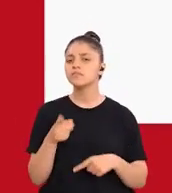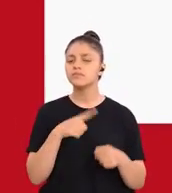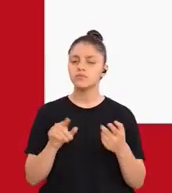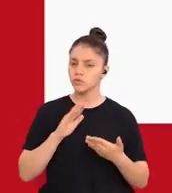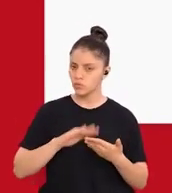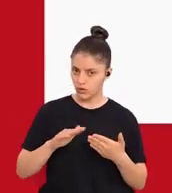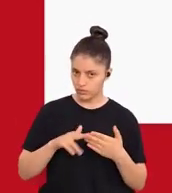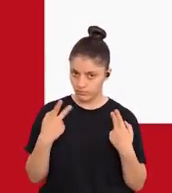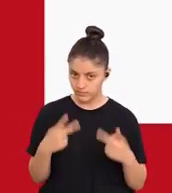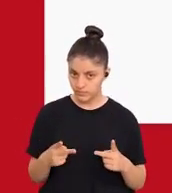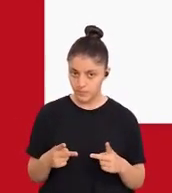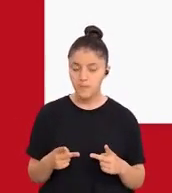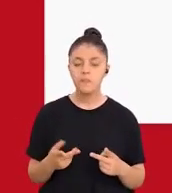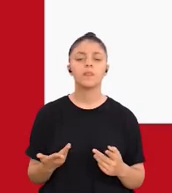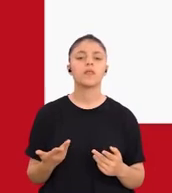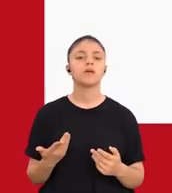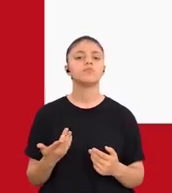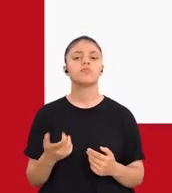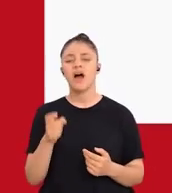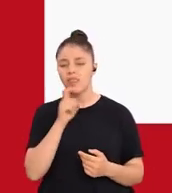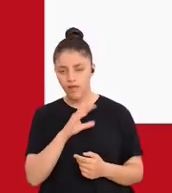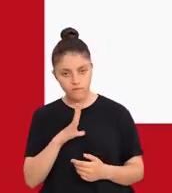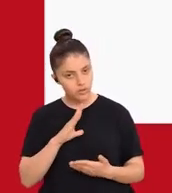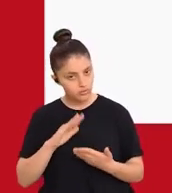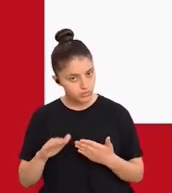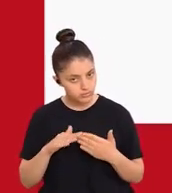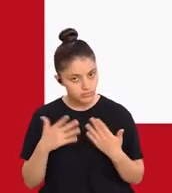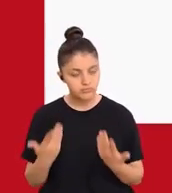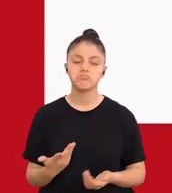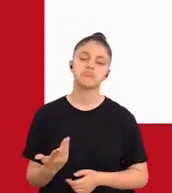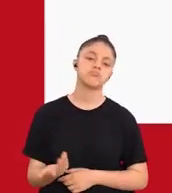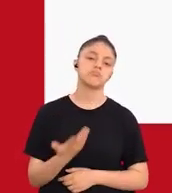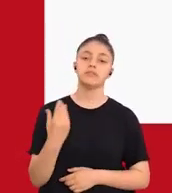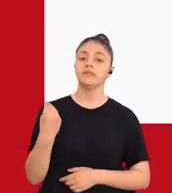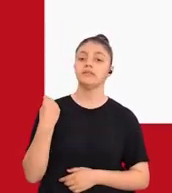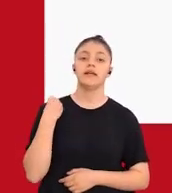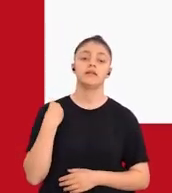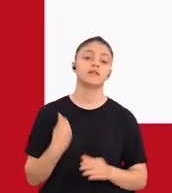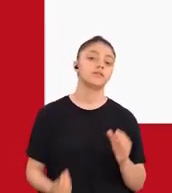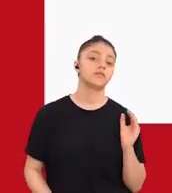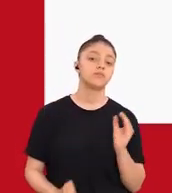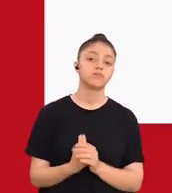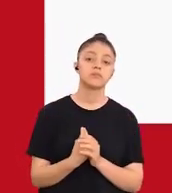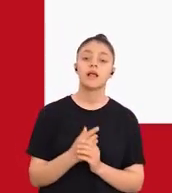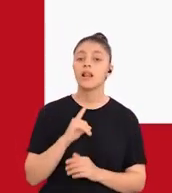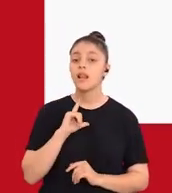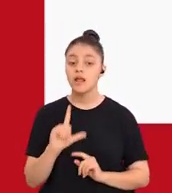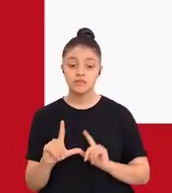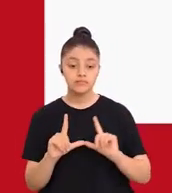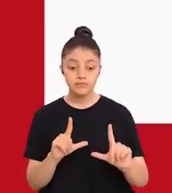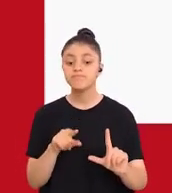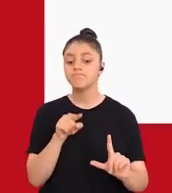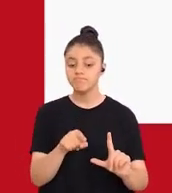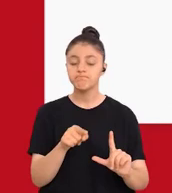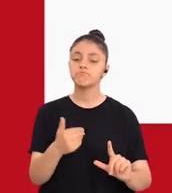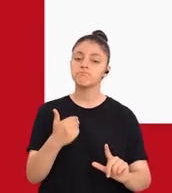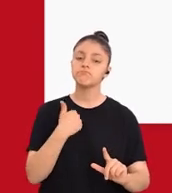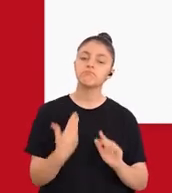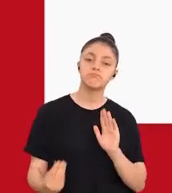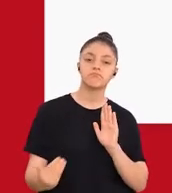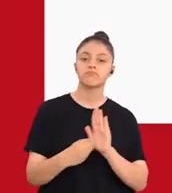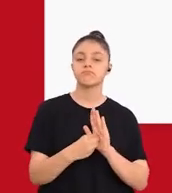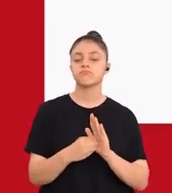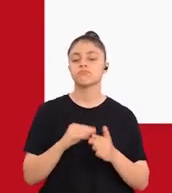yönlere müdahale edilebilir, eksiklikler giderilebilir ya da yeni oluşan gereksinimlere dayalı